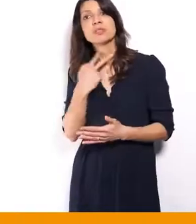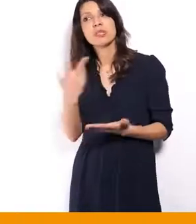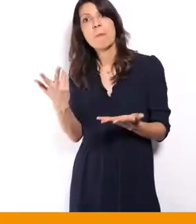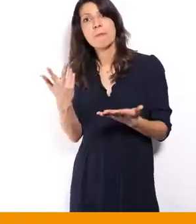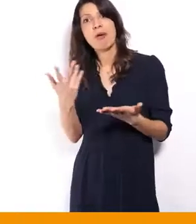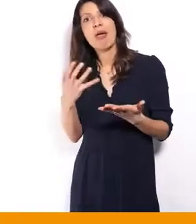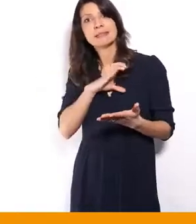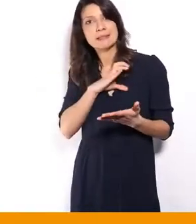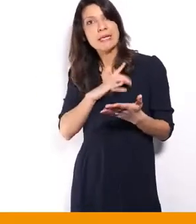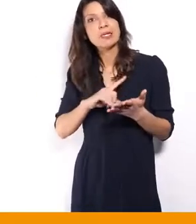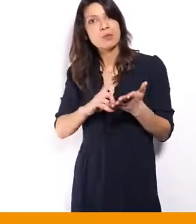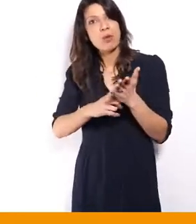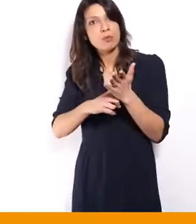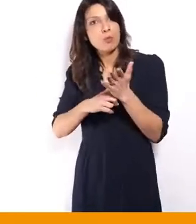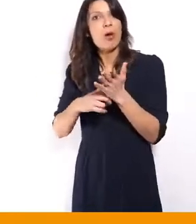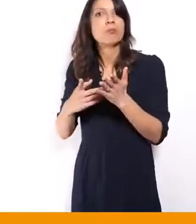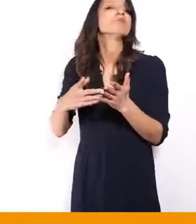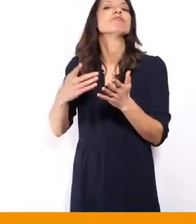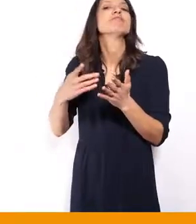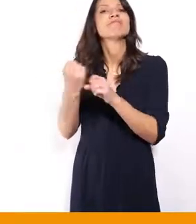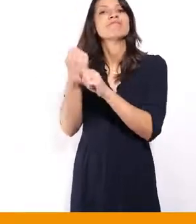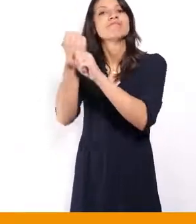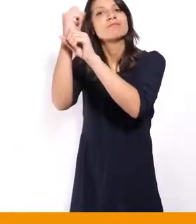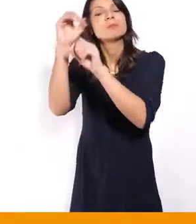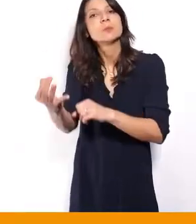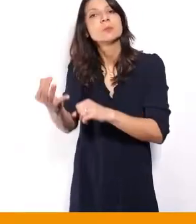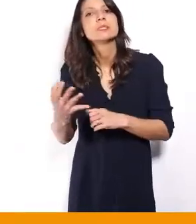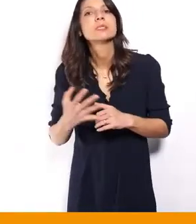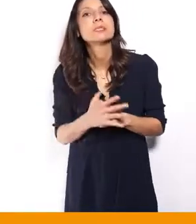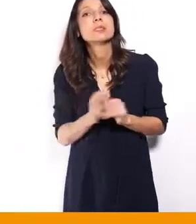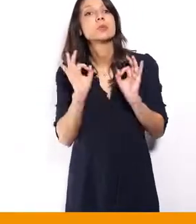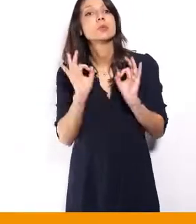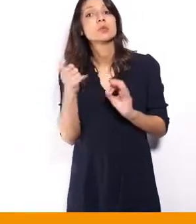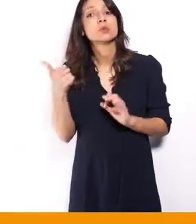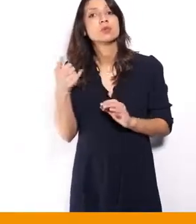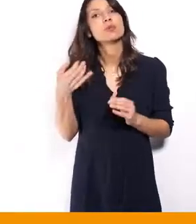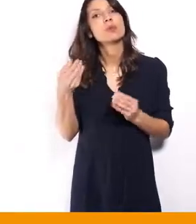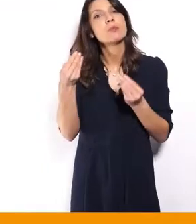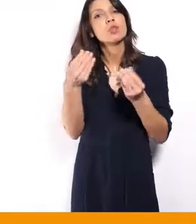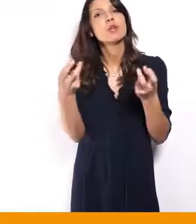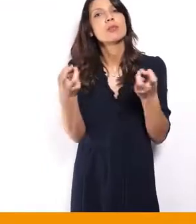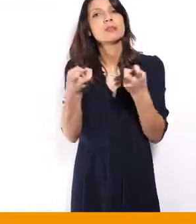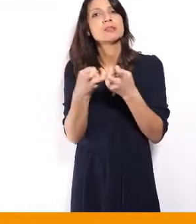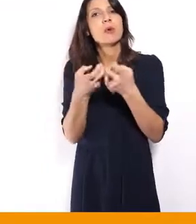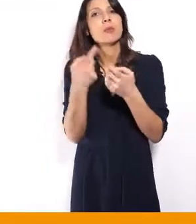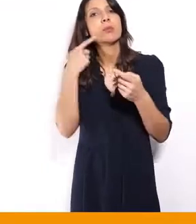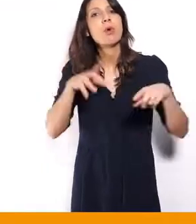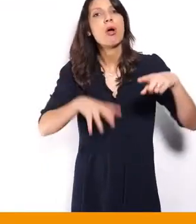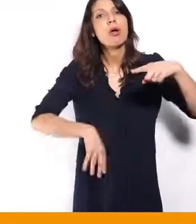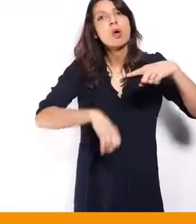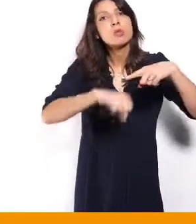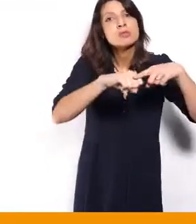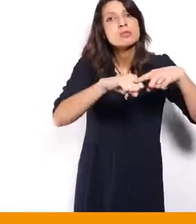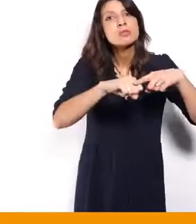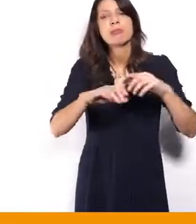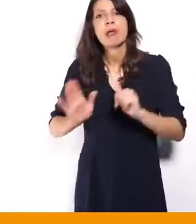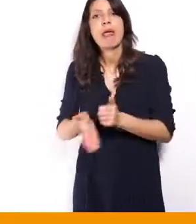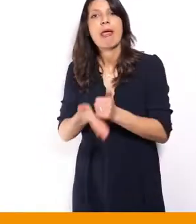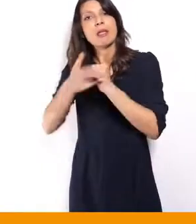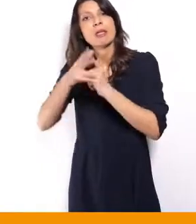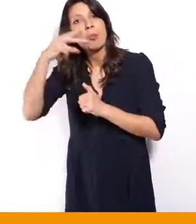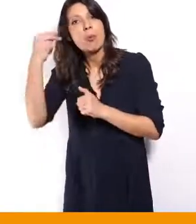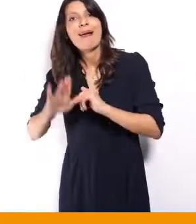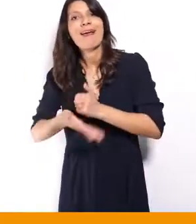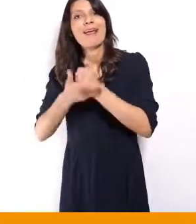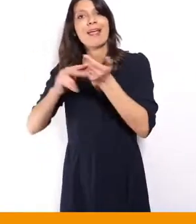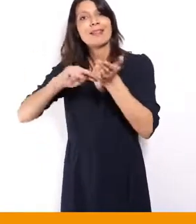là sur les surcoûts, notamment de la compensation et des aides humaines, des aides techniques pour